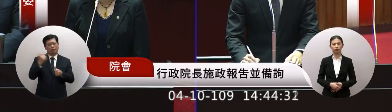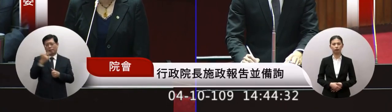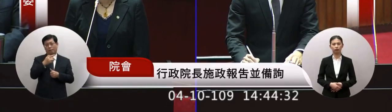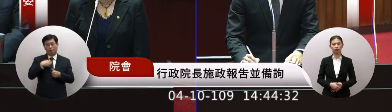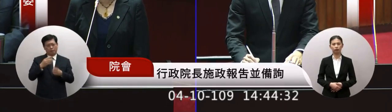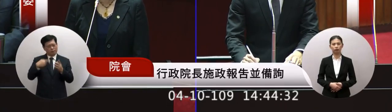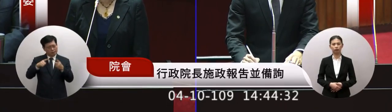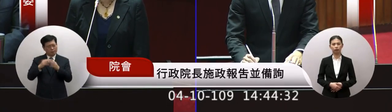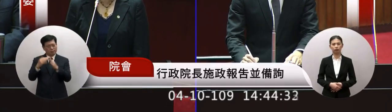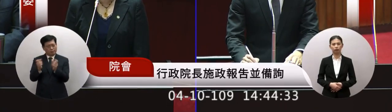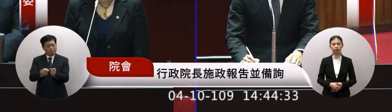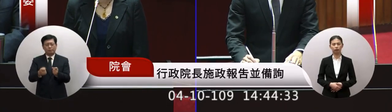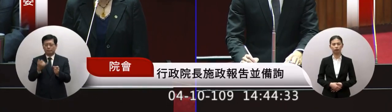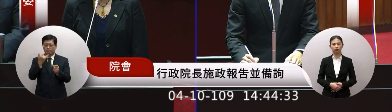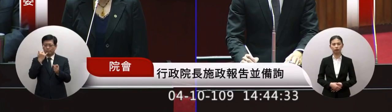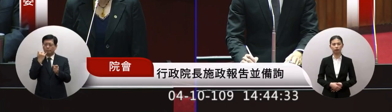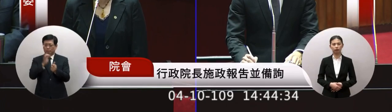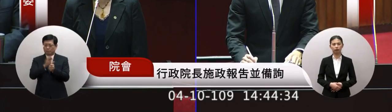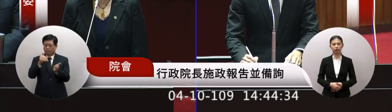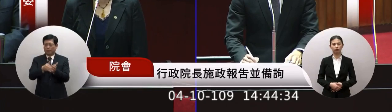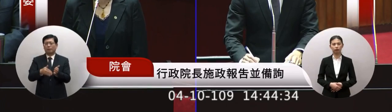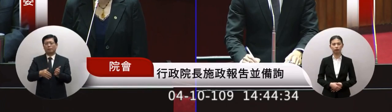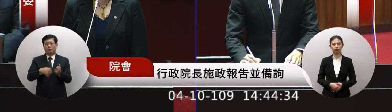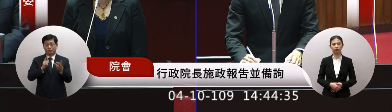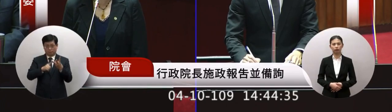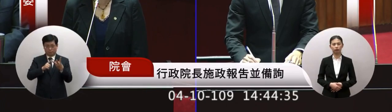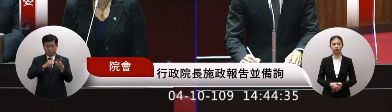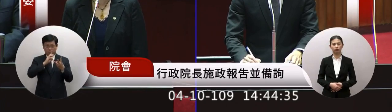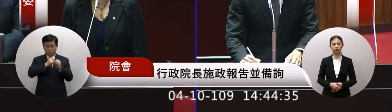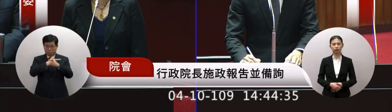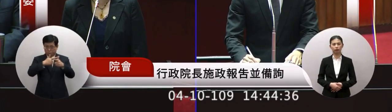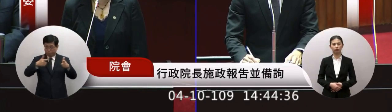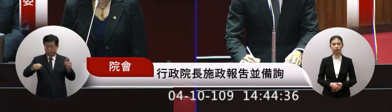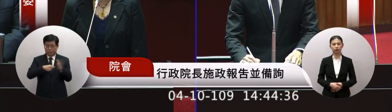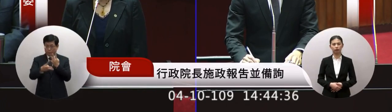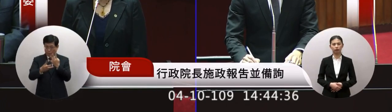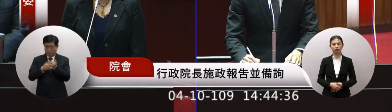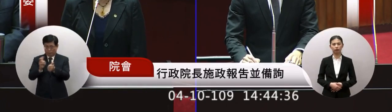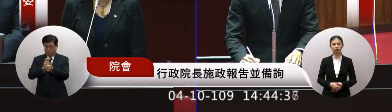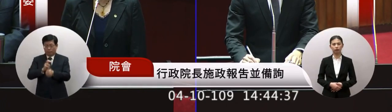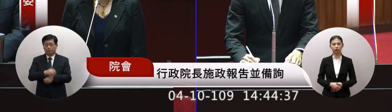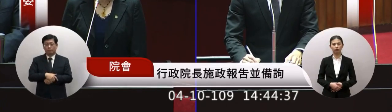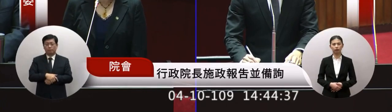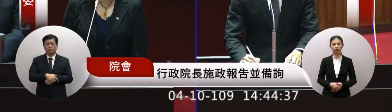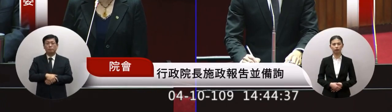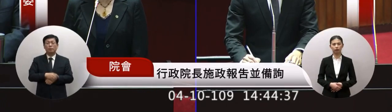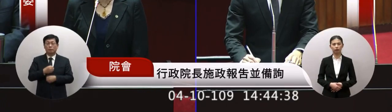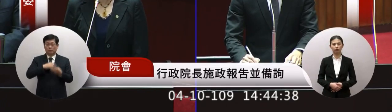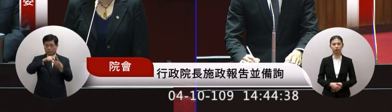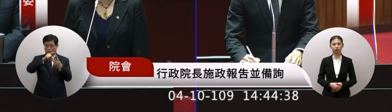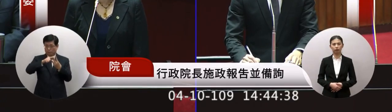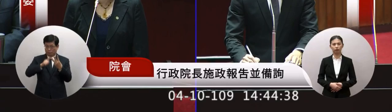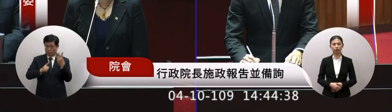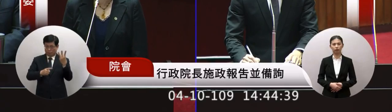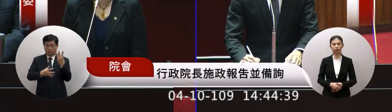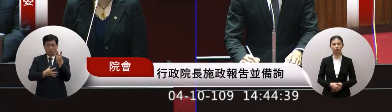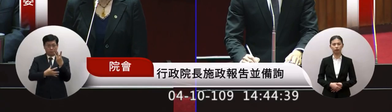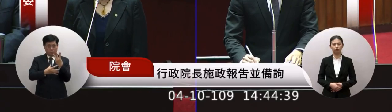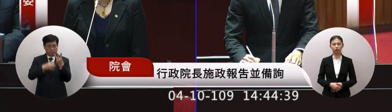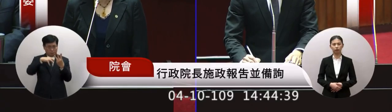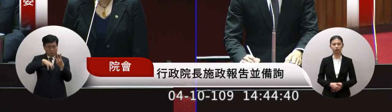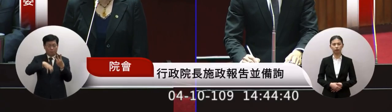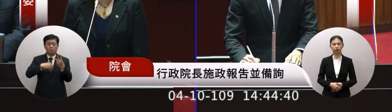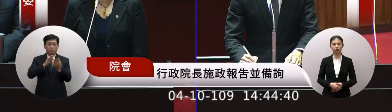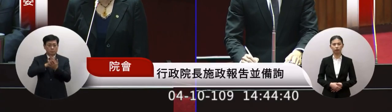可疑性第三就是要跨領域的專業照顧所以在這三個這個條件裡面